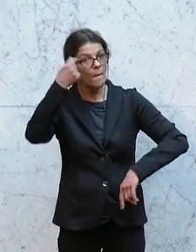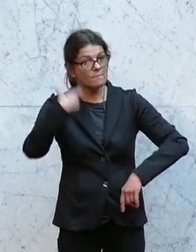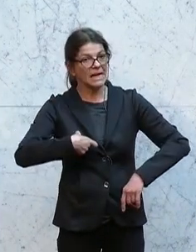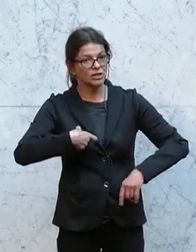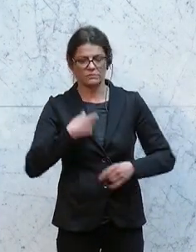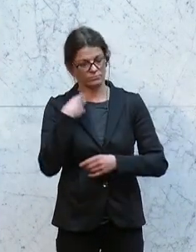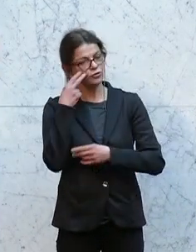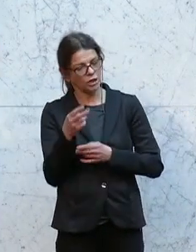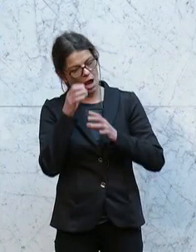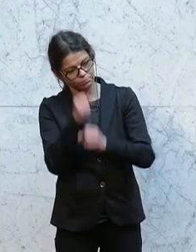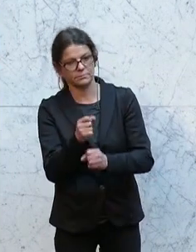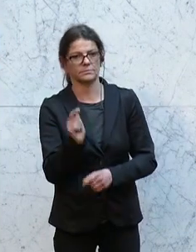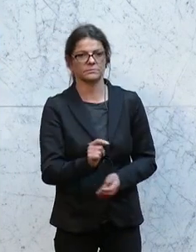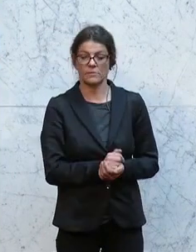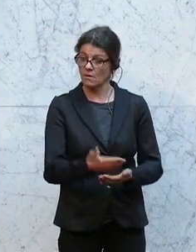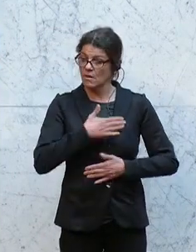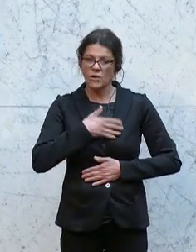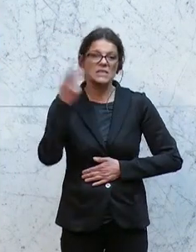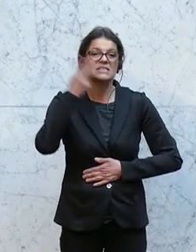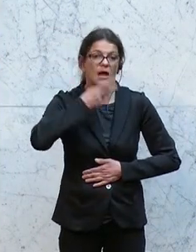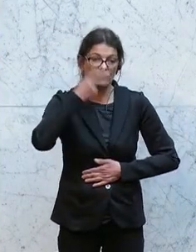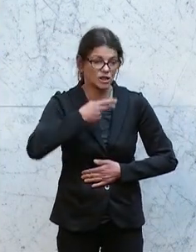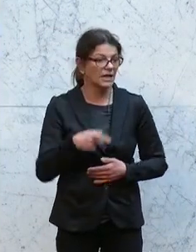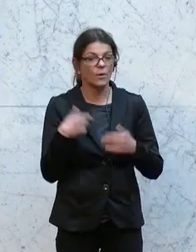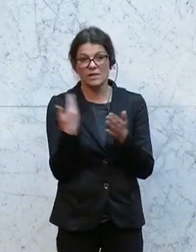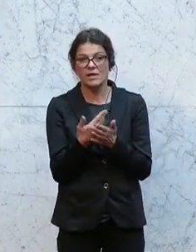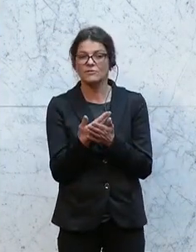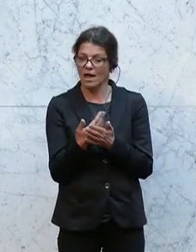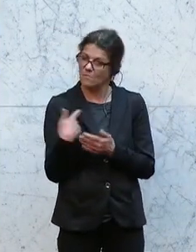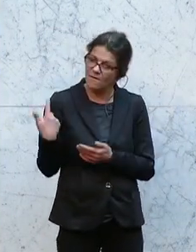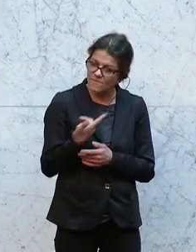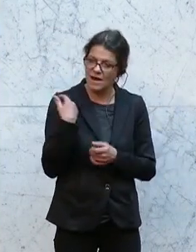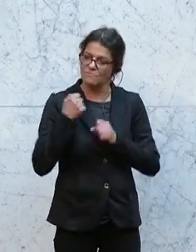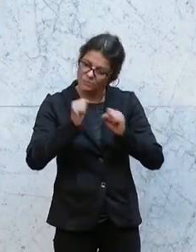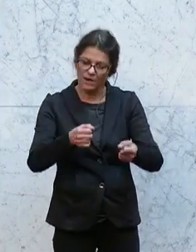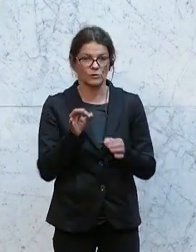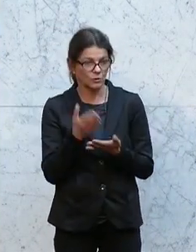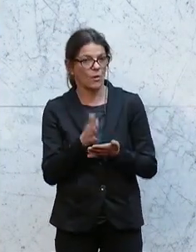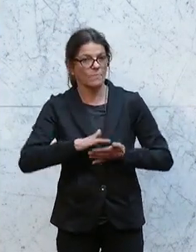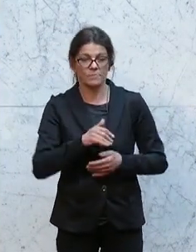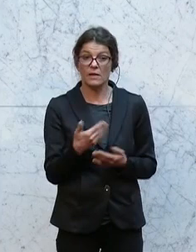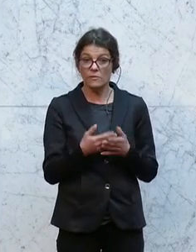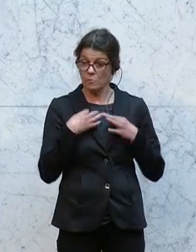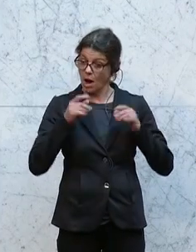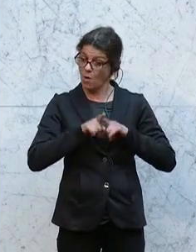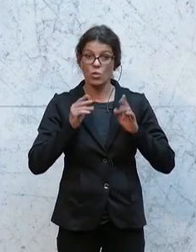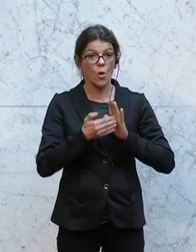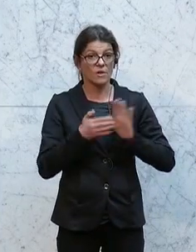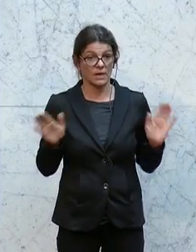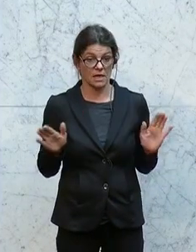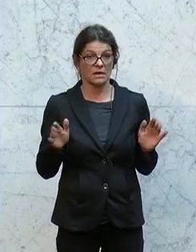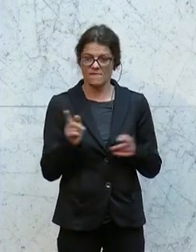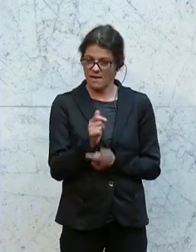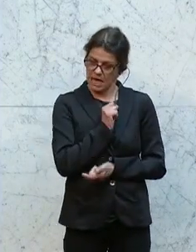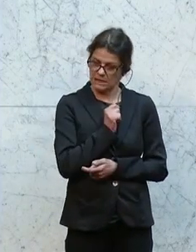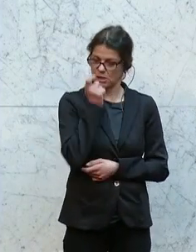forcieren. Das ist für uns eine Selbstverständlichkeit und dafür stehen wir auch. Und daher ist es für uns auch notwendig, dass wir Ängste